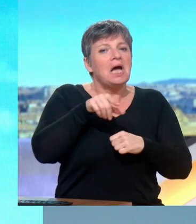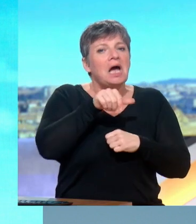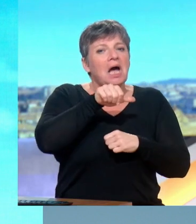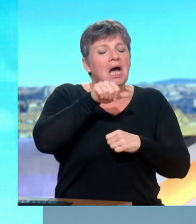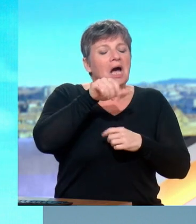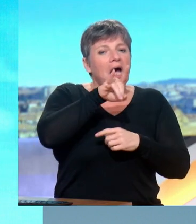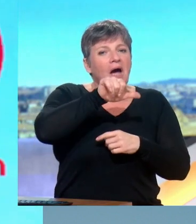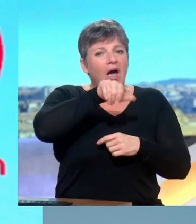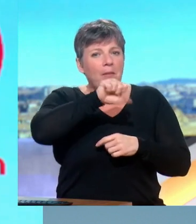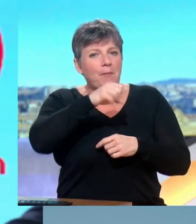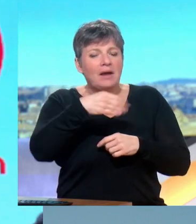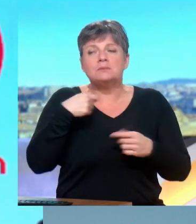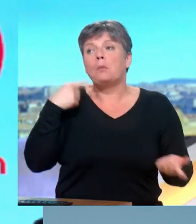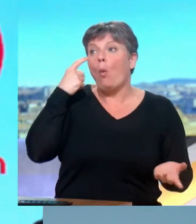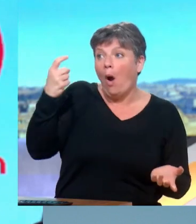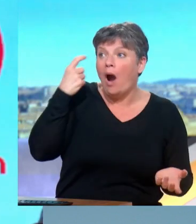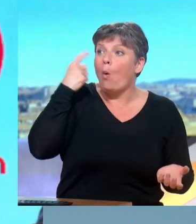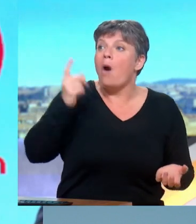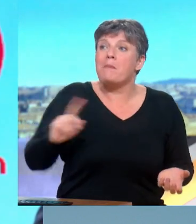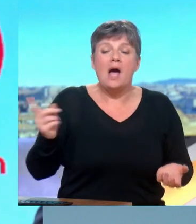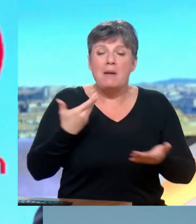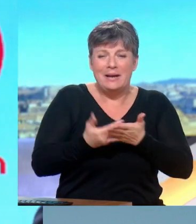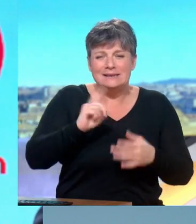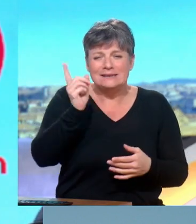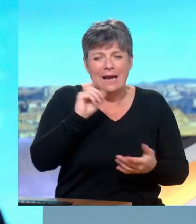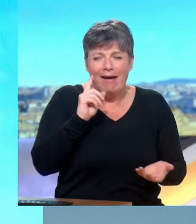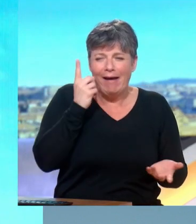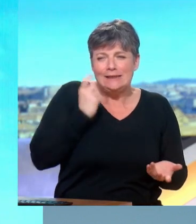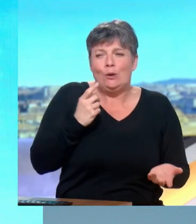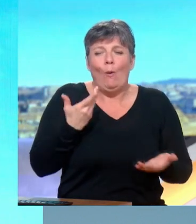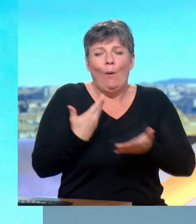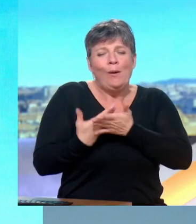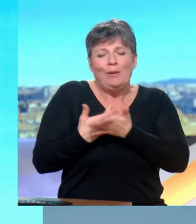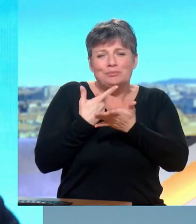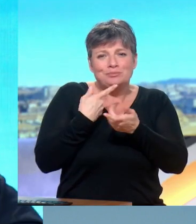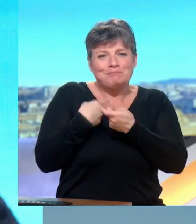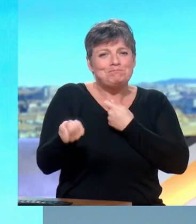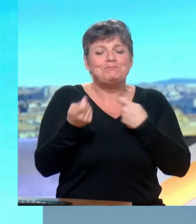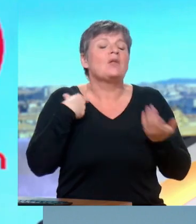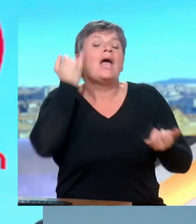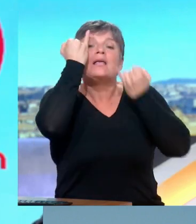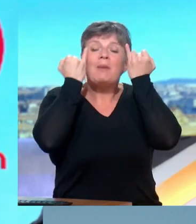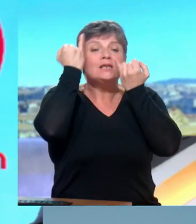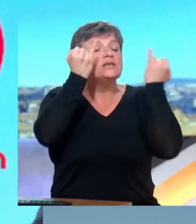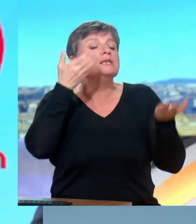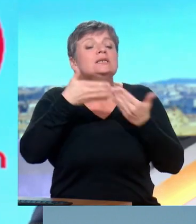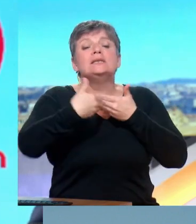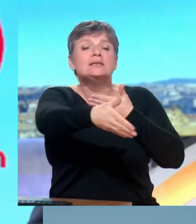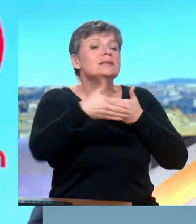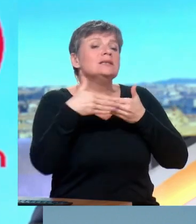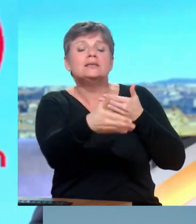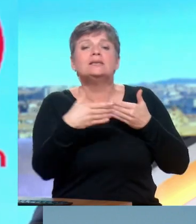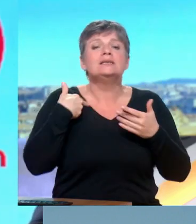'est pas une question d'y croire ou de ne pas y croire. Mais qu'est-ce qui se passe objectivement ? Imaginons que demain, effectivement, les troupes